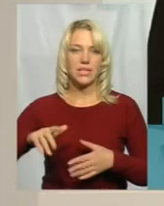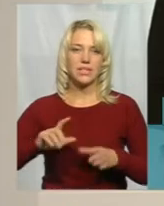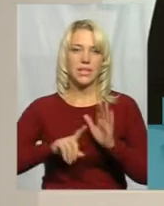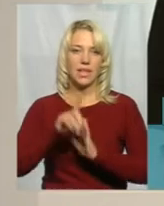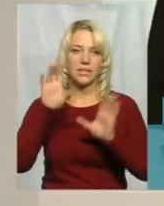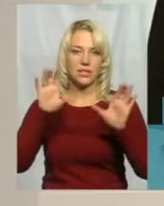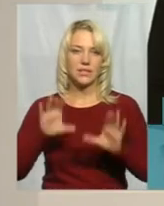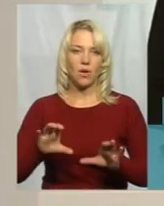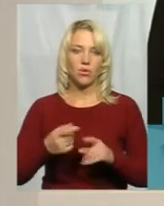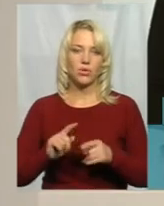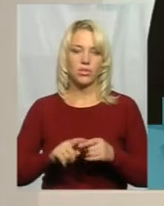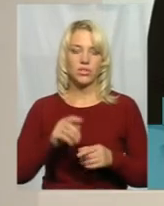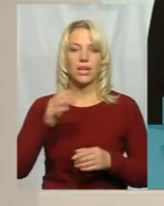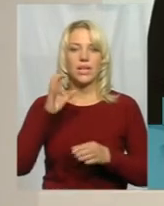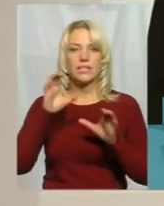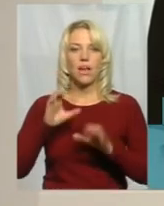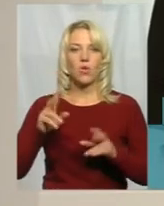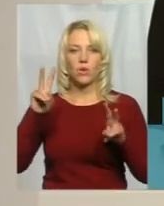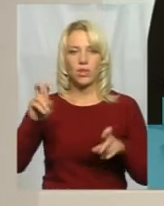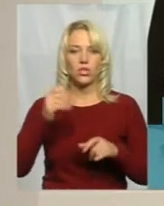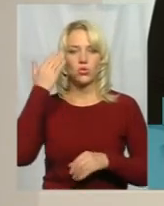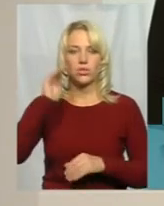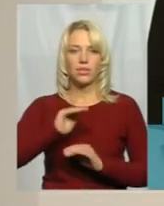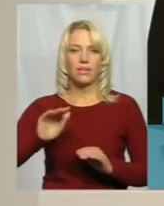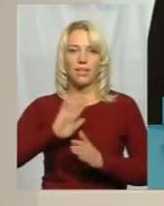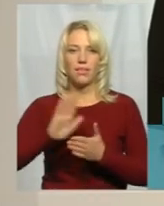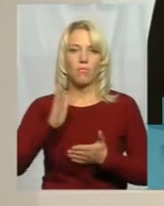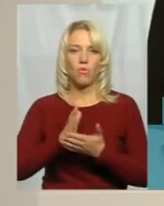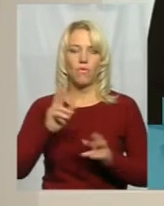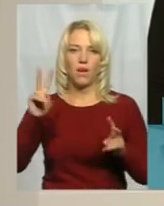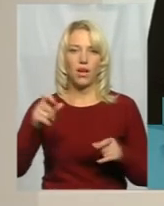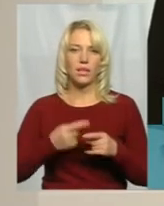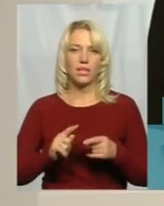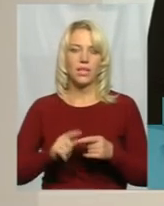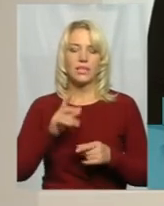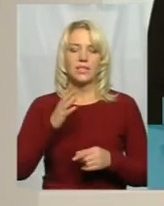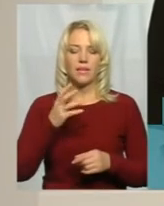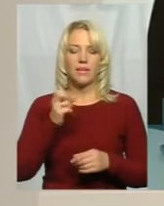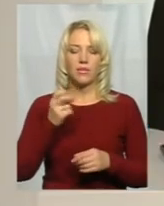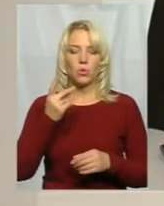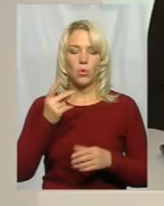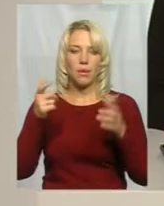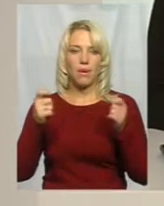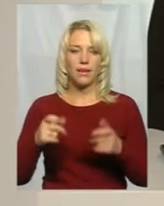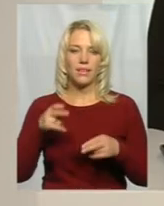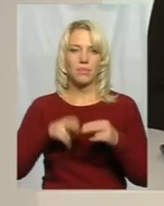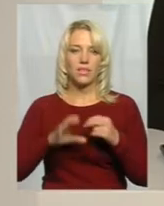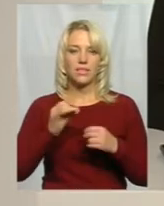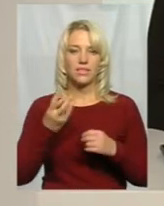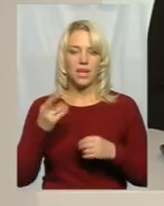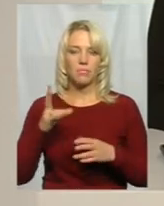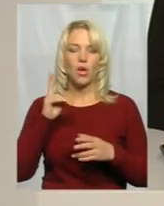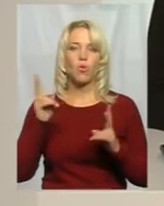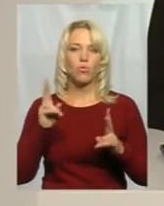закону «Чужих дітей не буває». Другий пакет цього закону вступив у силу наприкінці серпня. Кому й чого від нього чекати,